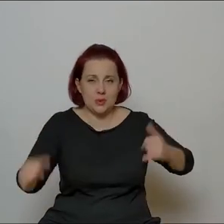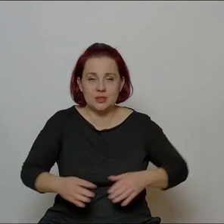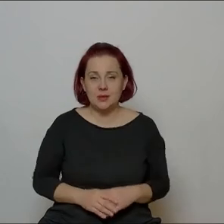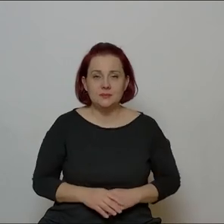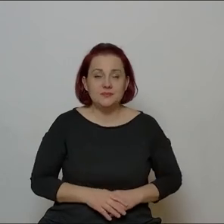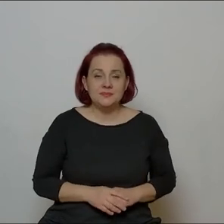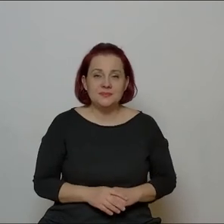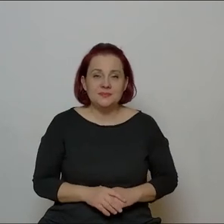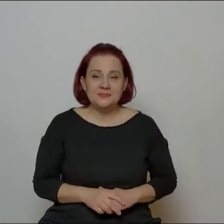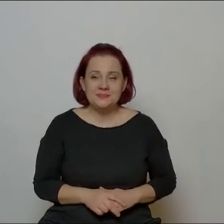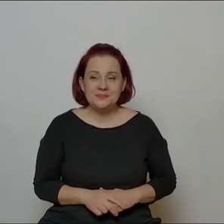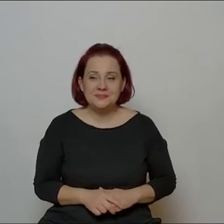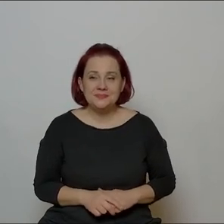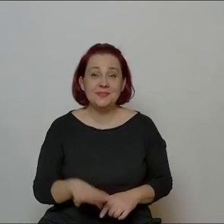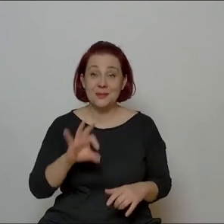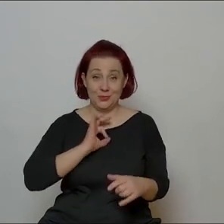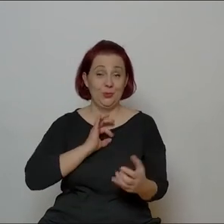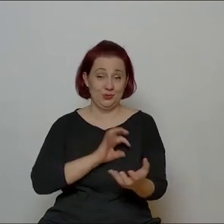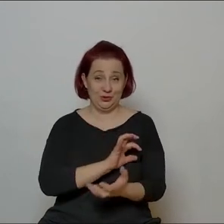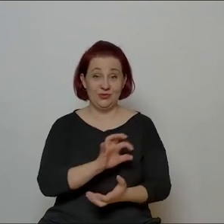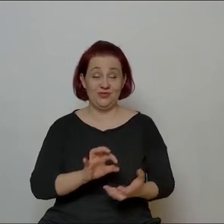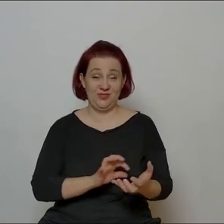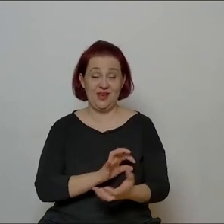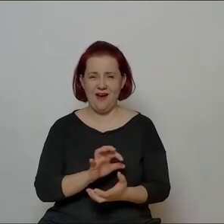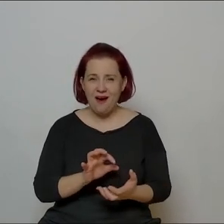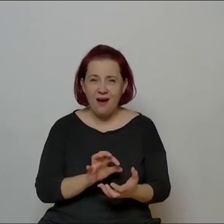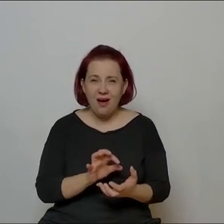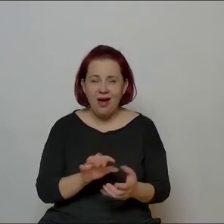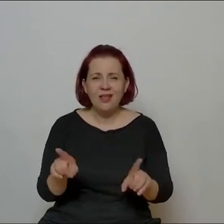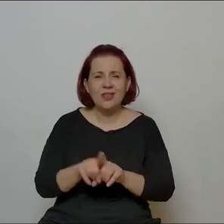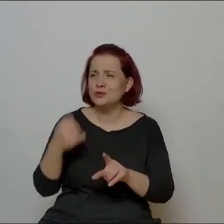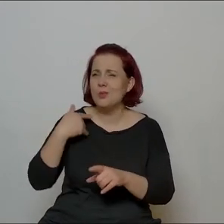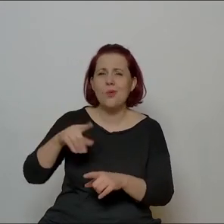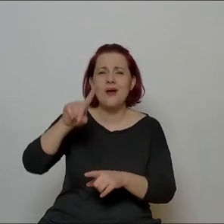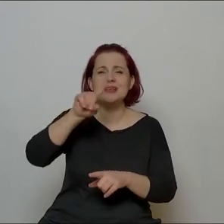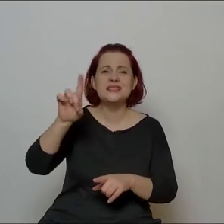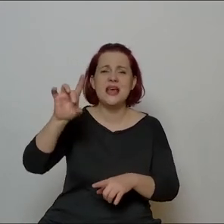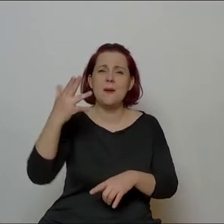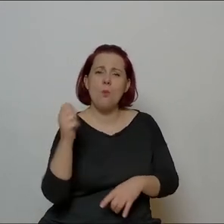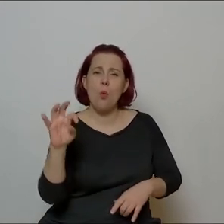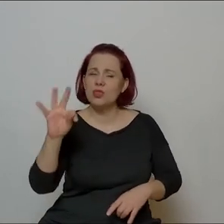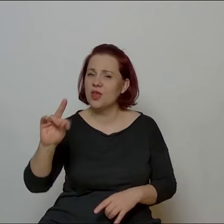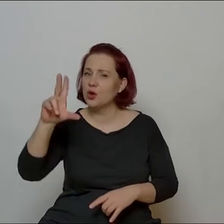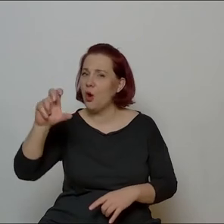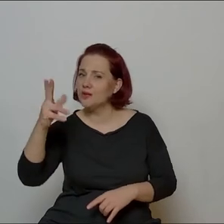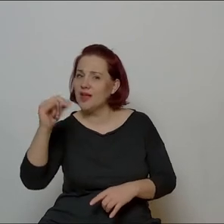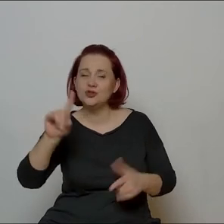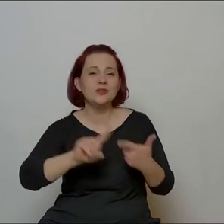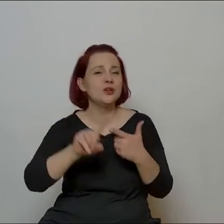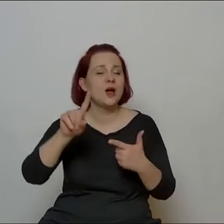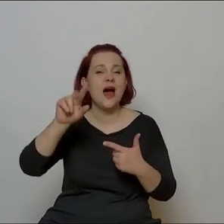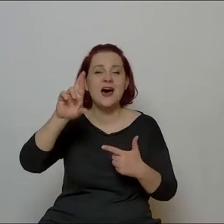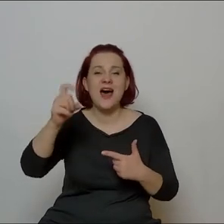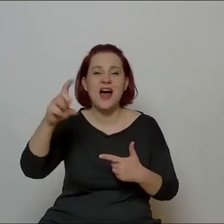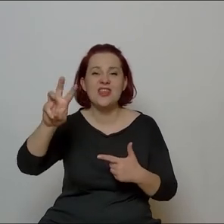no, mój świat wielbił jeszcze Zygmunta Koniecznego, oczywiście niektóre piosenki. Staszka Radwana, bardzo